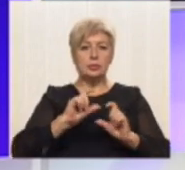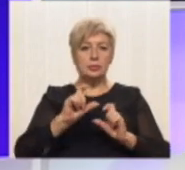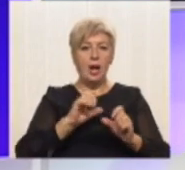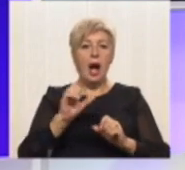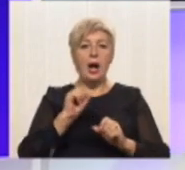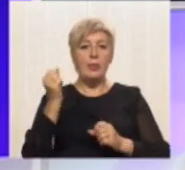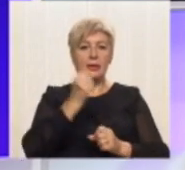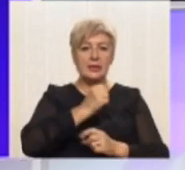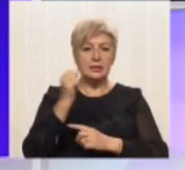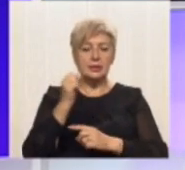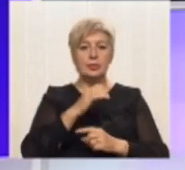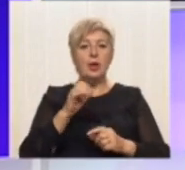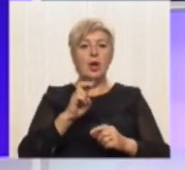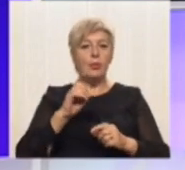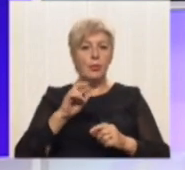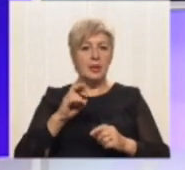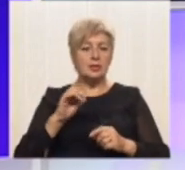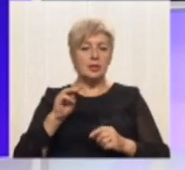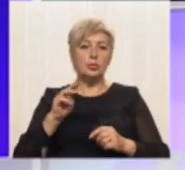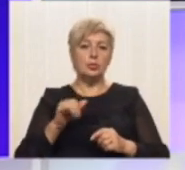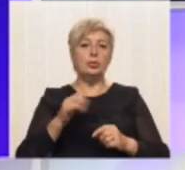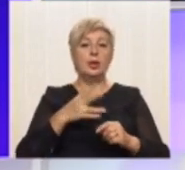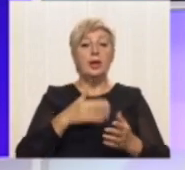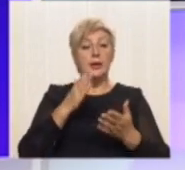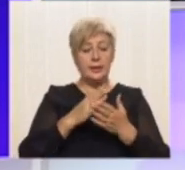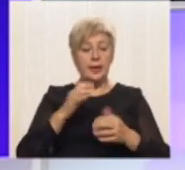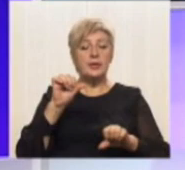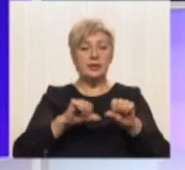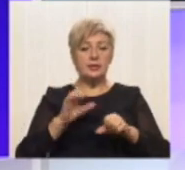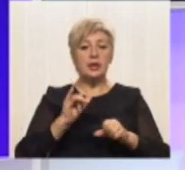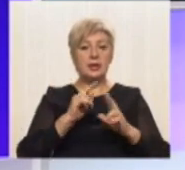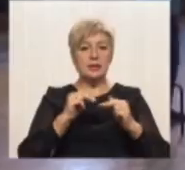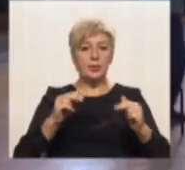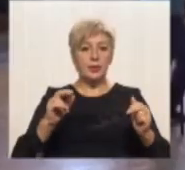армреслінгу та бомбаскету. Серед учасників є представники із Дніпропетровщини.